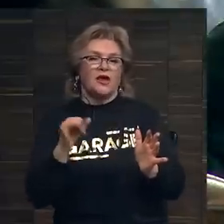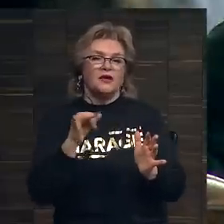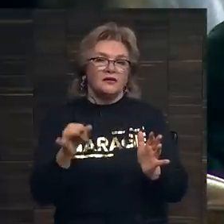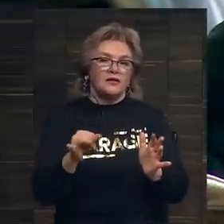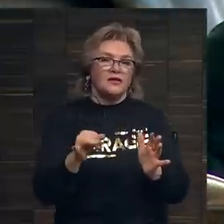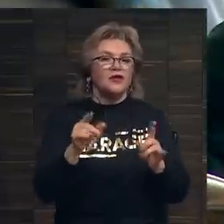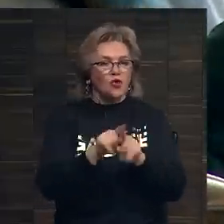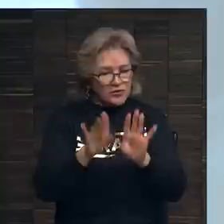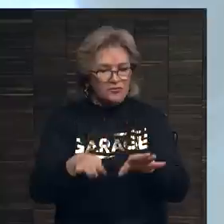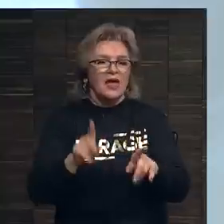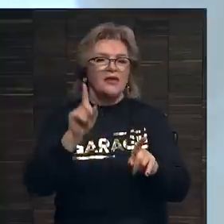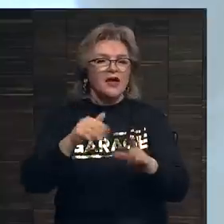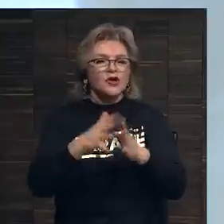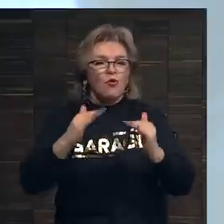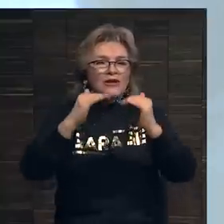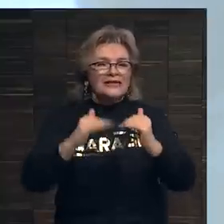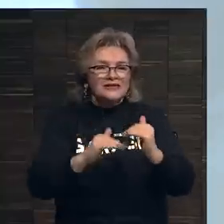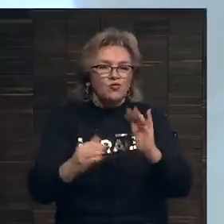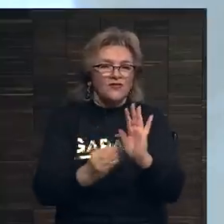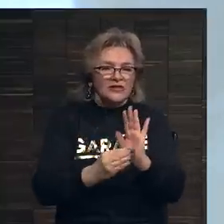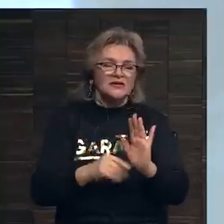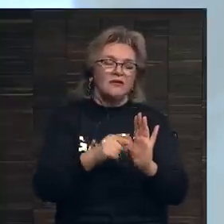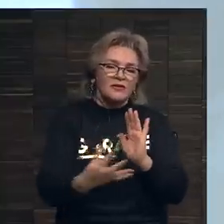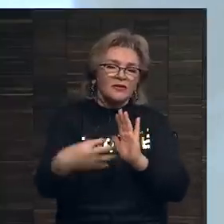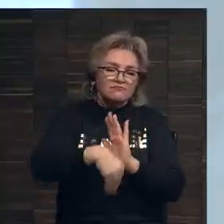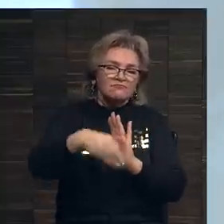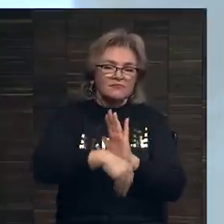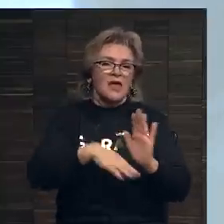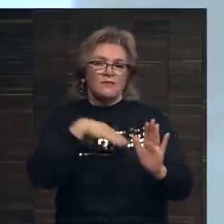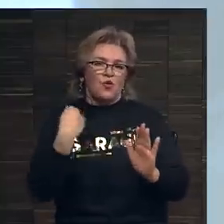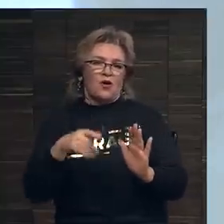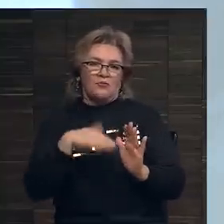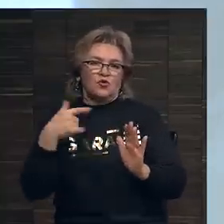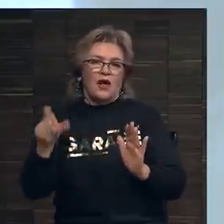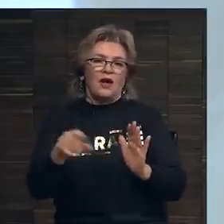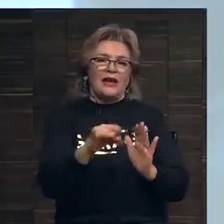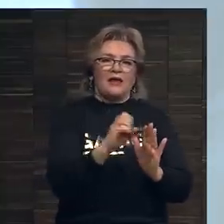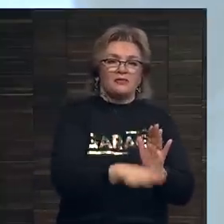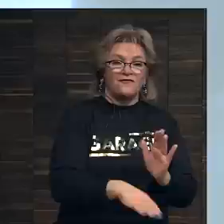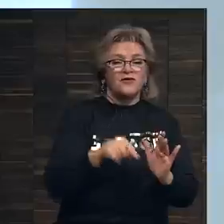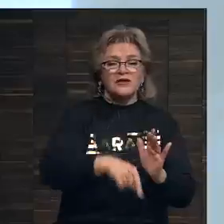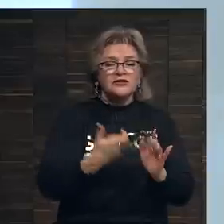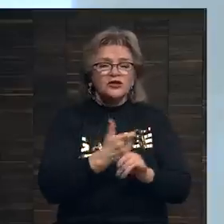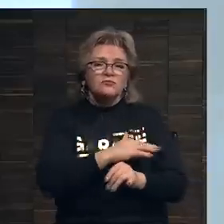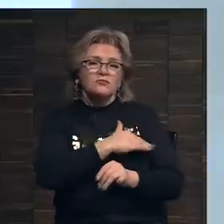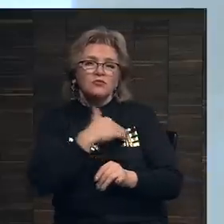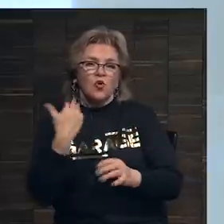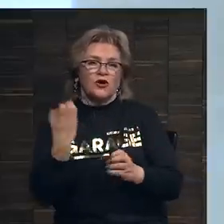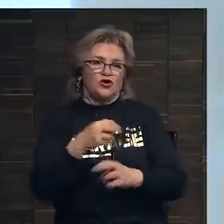но тем не менее, даже на более низком уровне цен, они возникают много новых клиентов, и здесь еще много